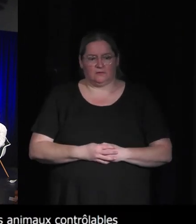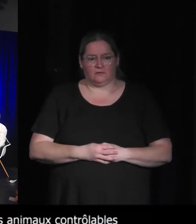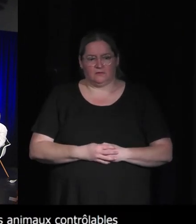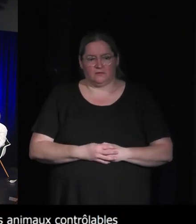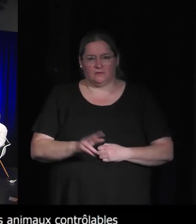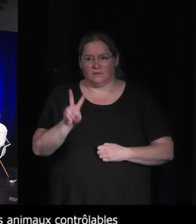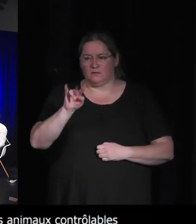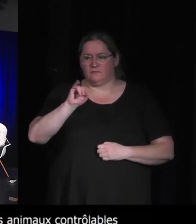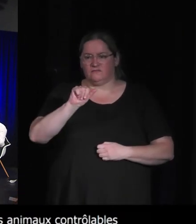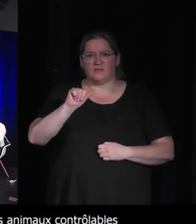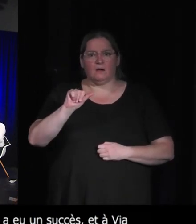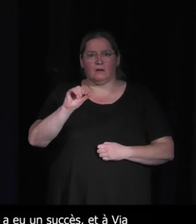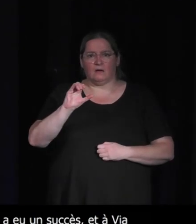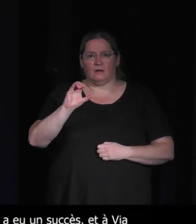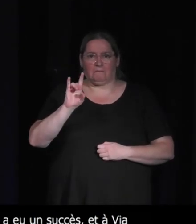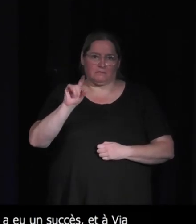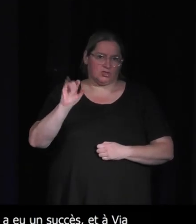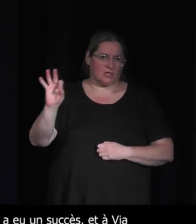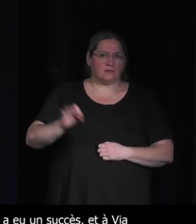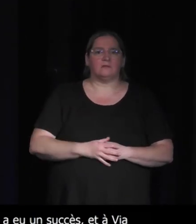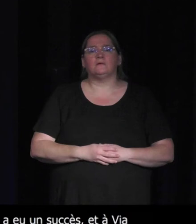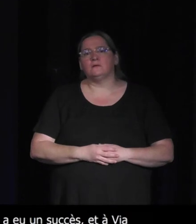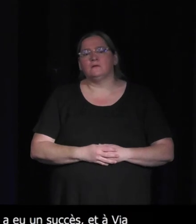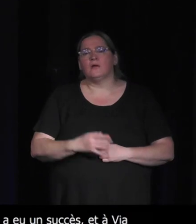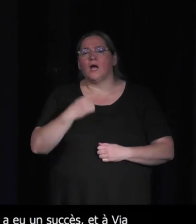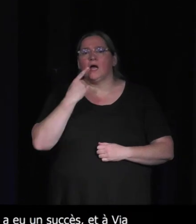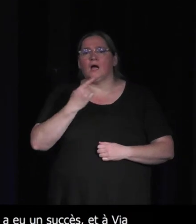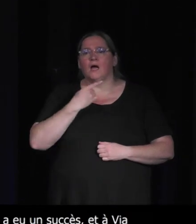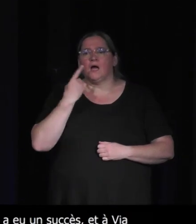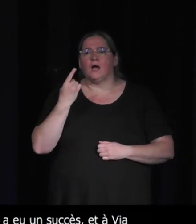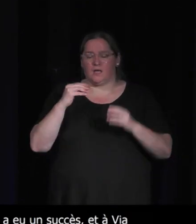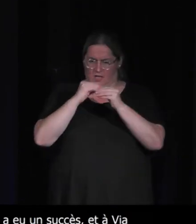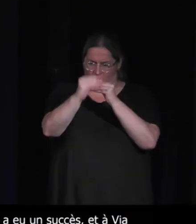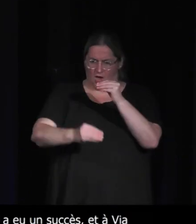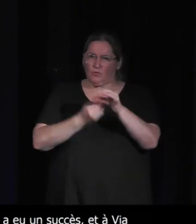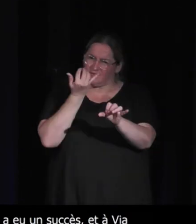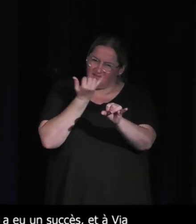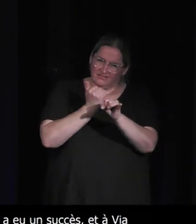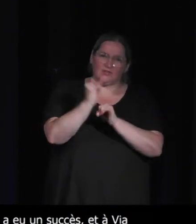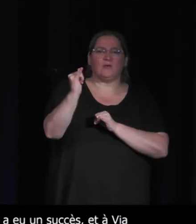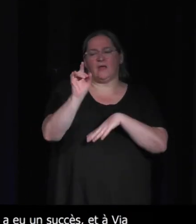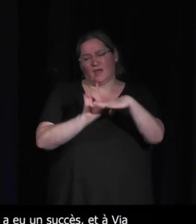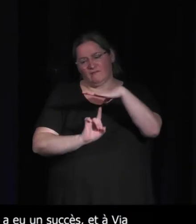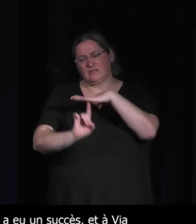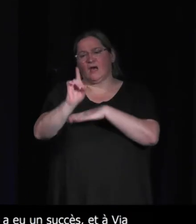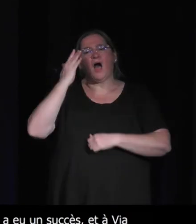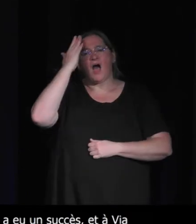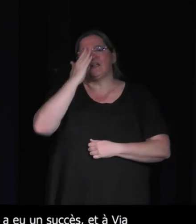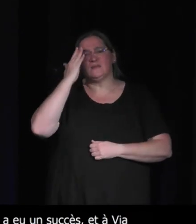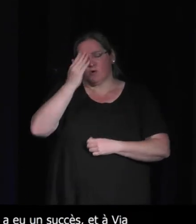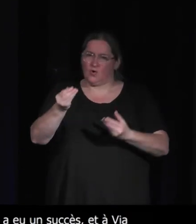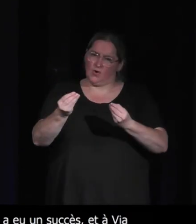donc les avatars les avatars animaux à l'intérieur des mondes virtuels ça crée une rupture plus forte